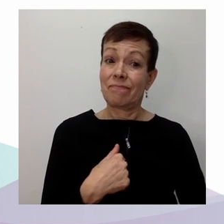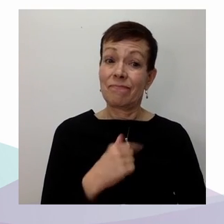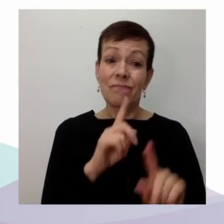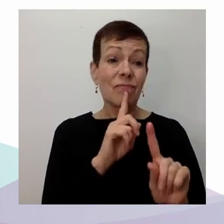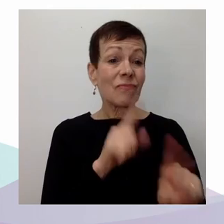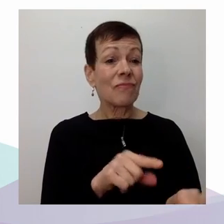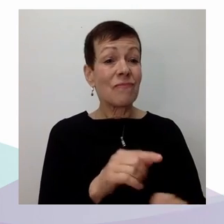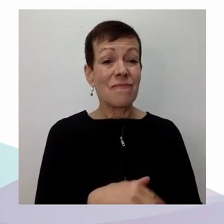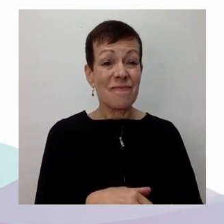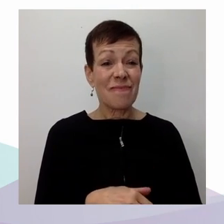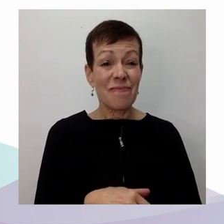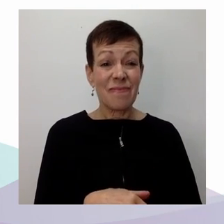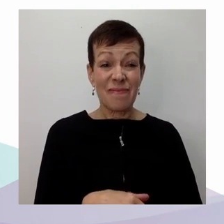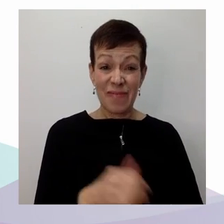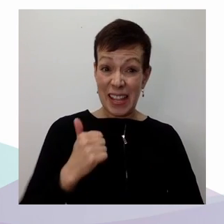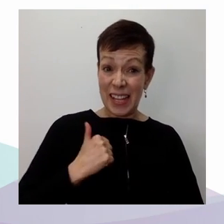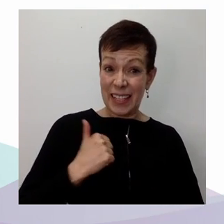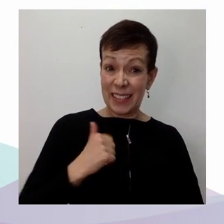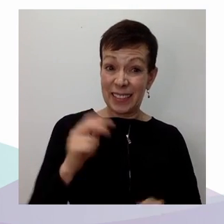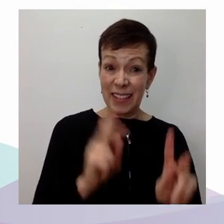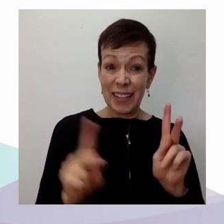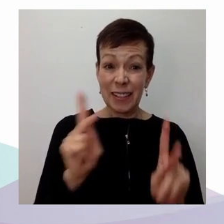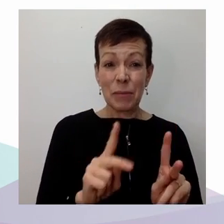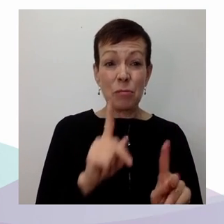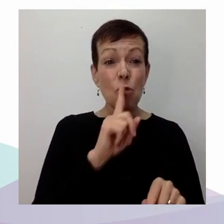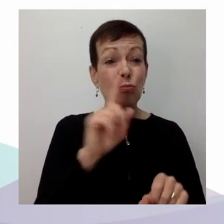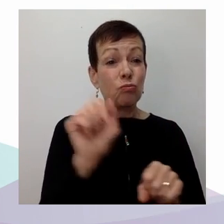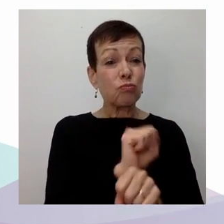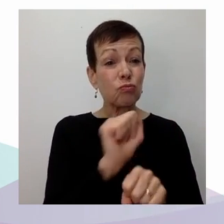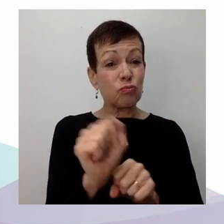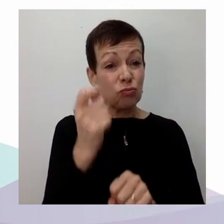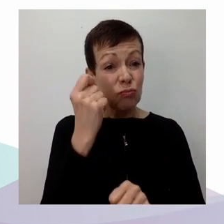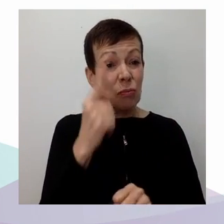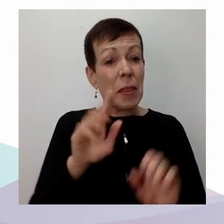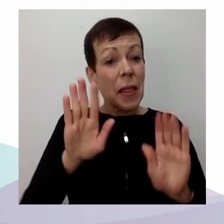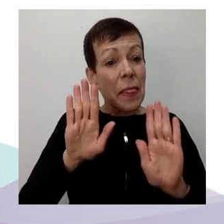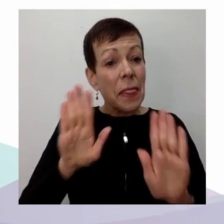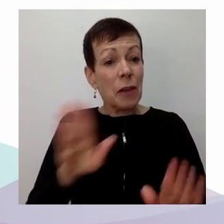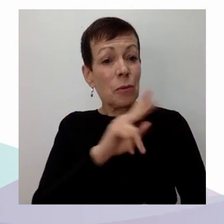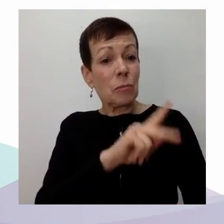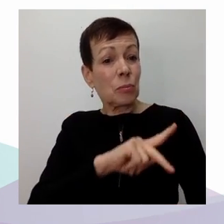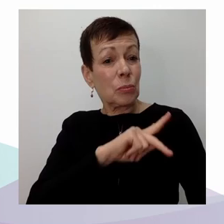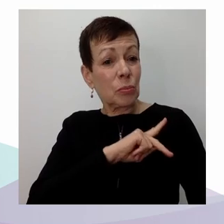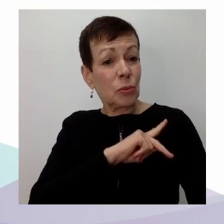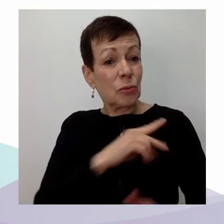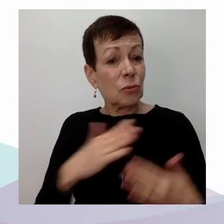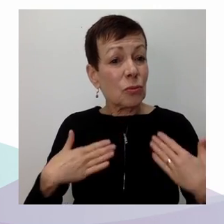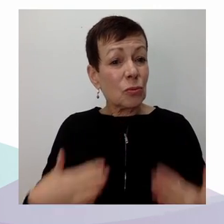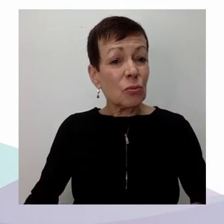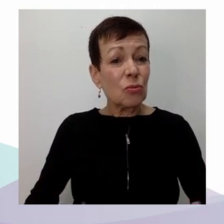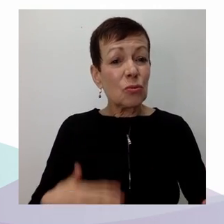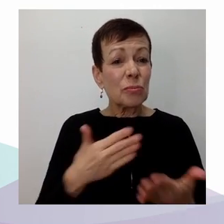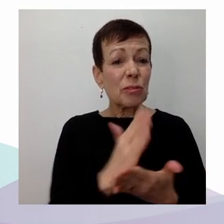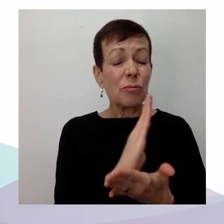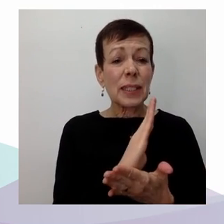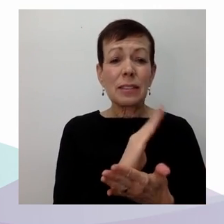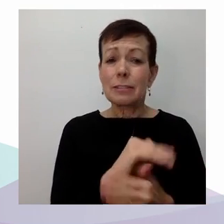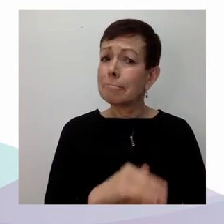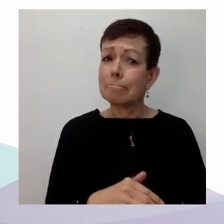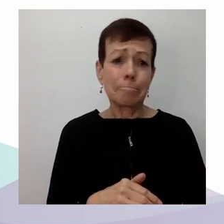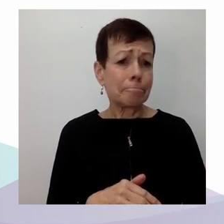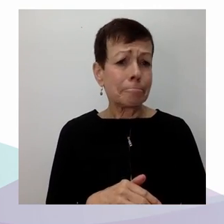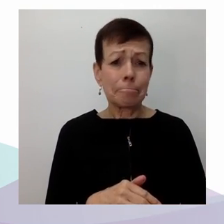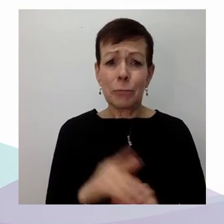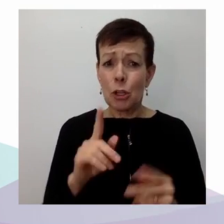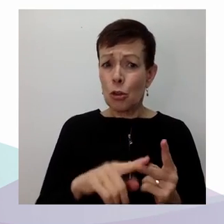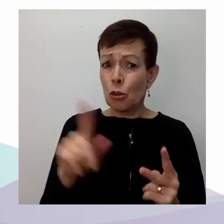personnels ou des droits des autres personnes, des autres citoyens, notamment des personnes en situation de vulnérabilité. Je